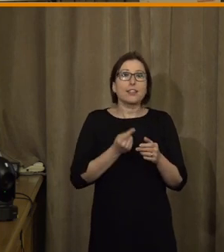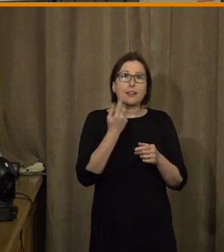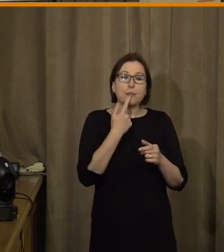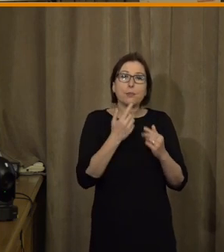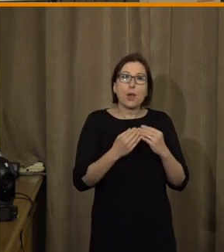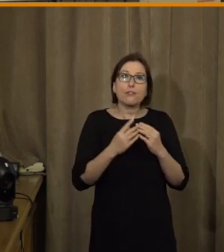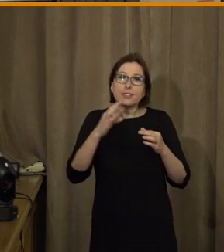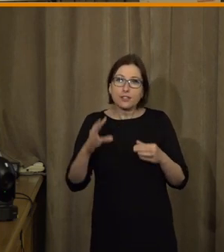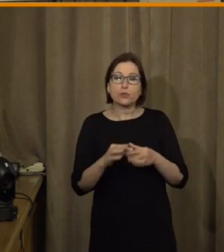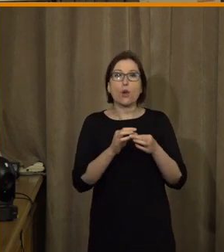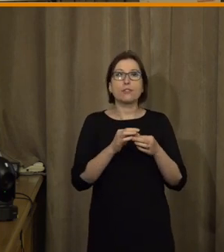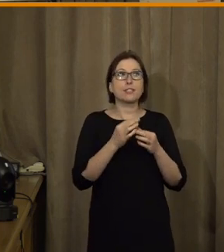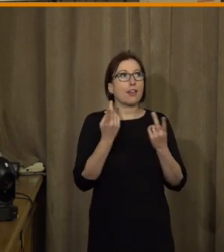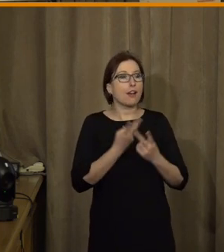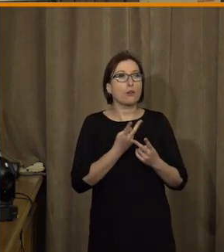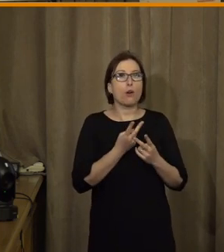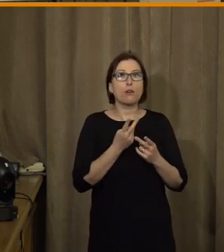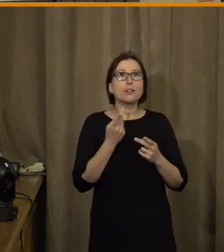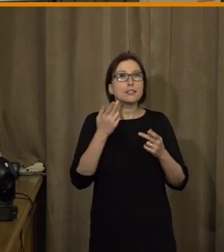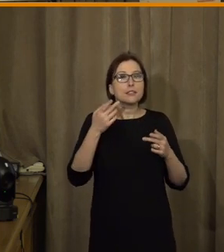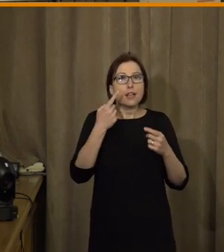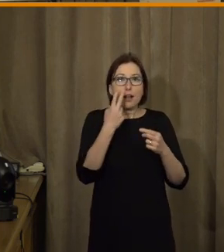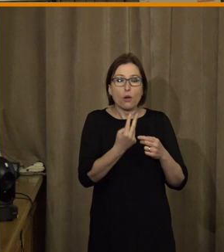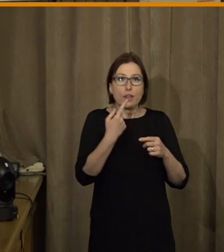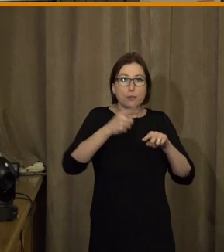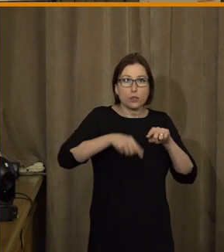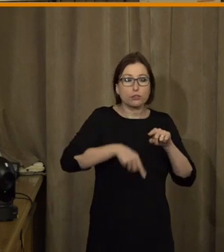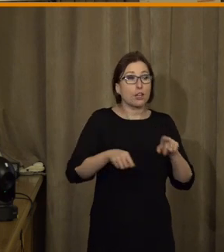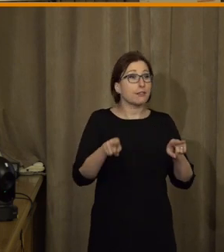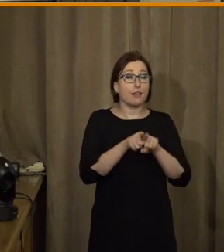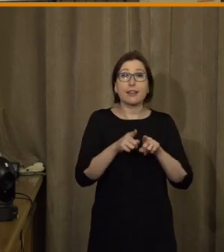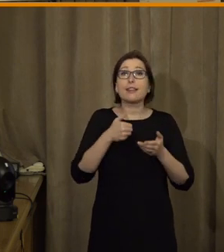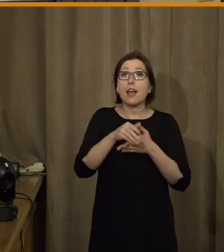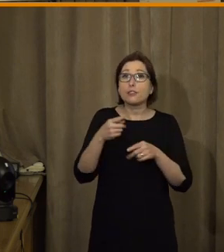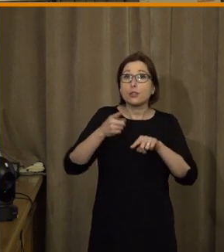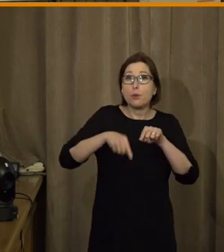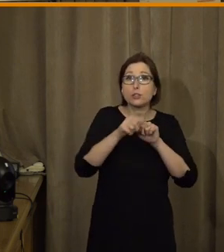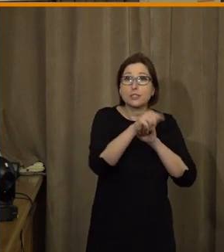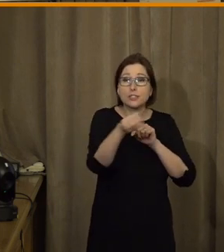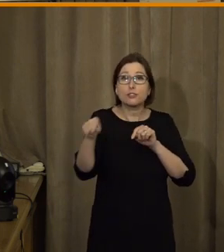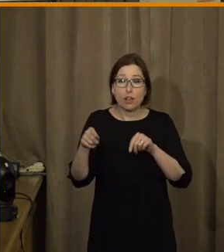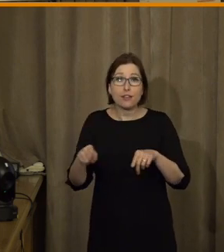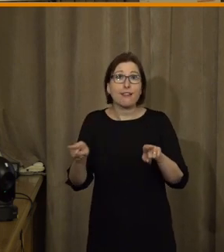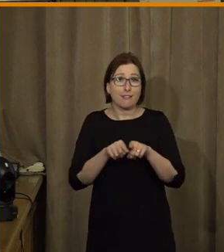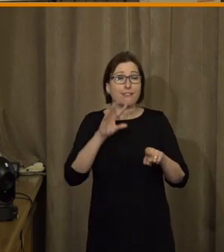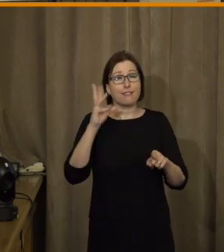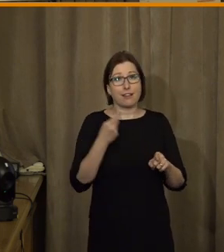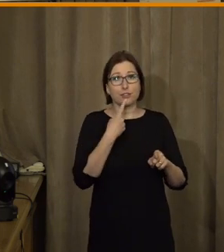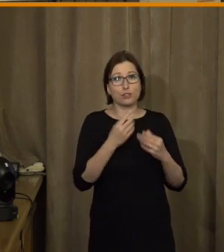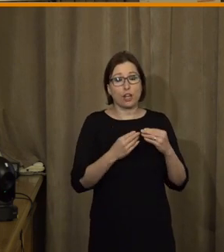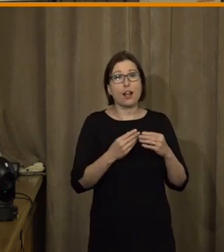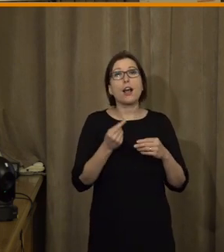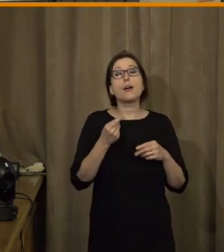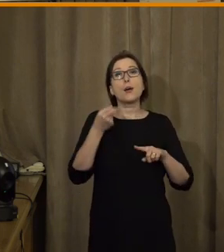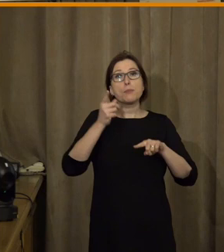jak jste řekla, se vztahují i vlastně abstraktně třeba i ke skupině zrakově postiženích, postižených nebo jinak postižených a krásně jste to řekla, to